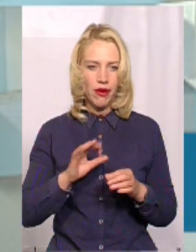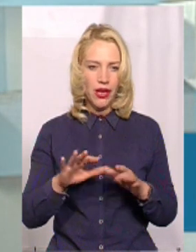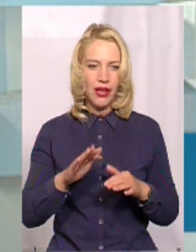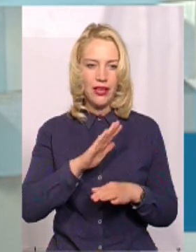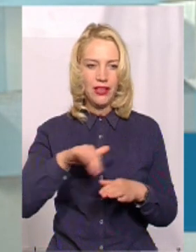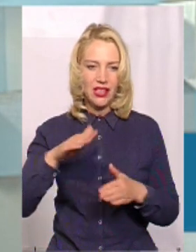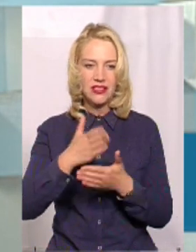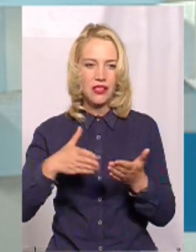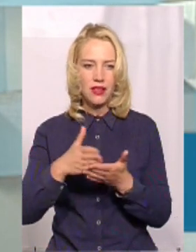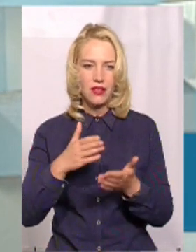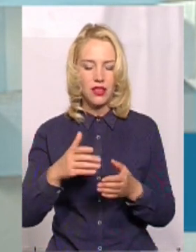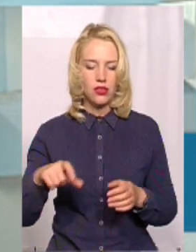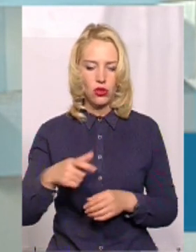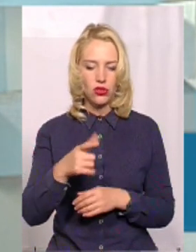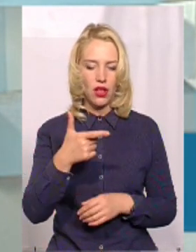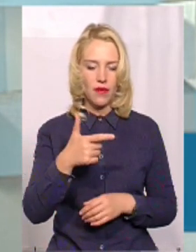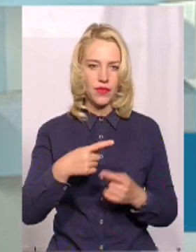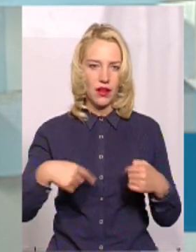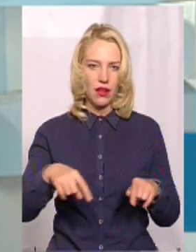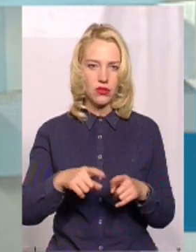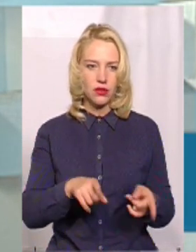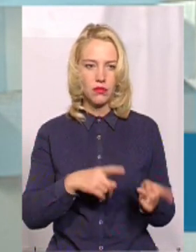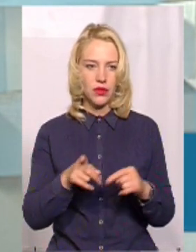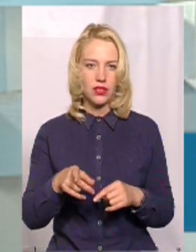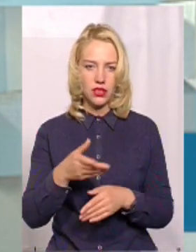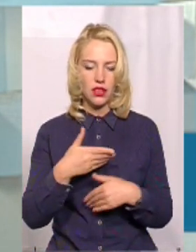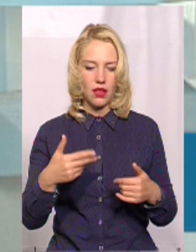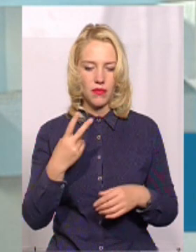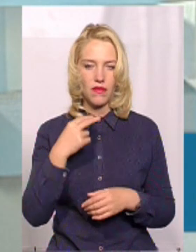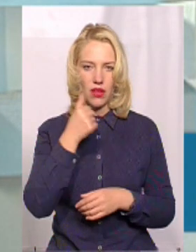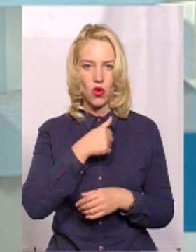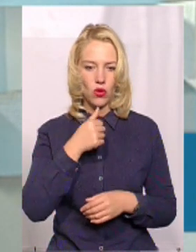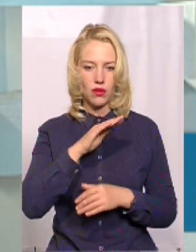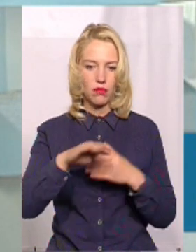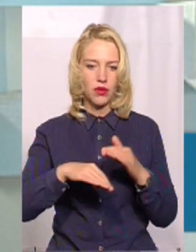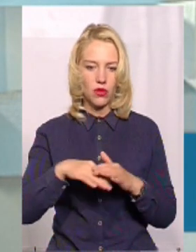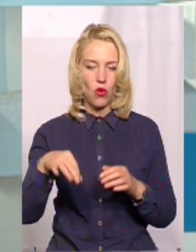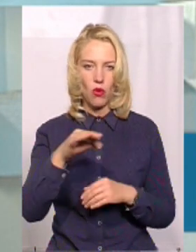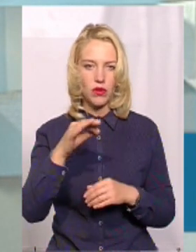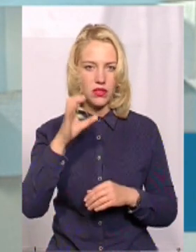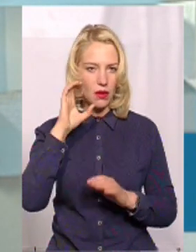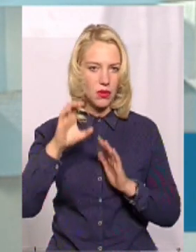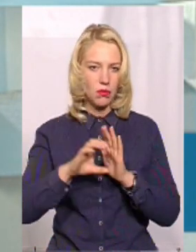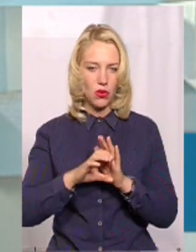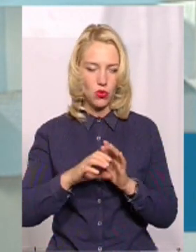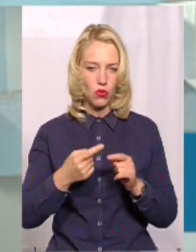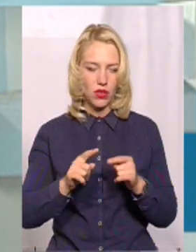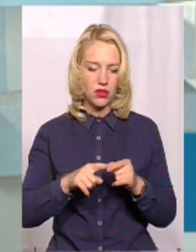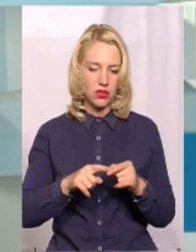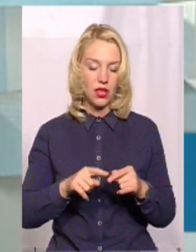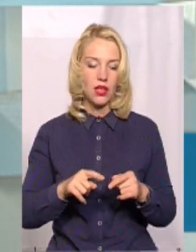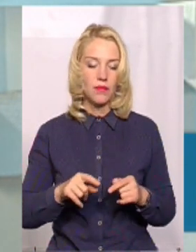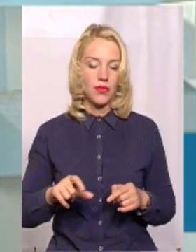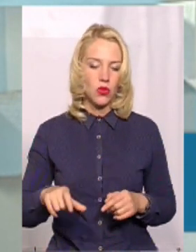децентралізації дорожньої галузі перейшли нам, як би сказати, два роки назад під обласне підпорядкування. Це дороги між